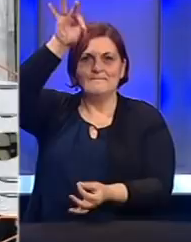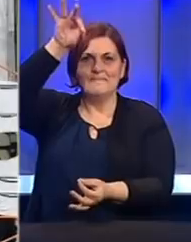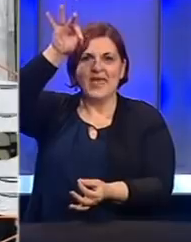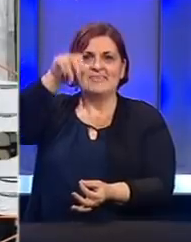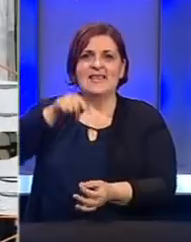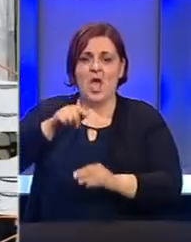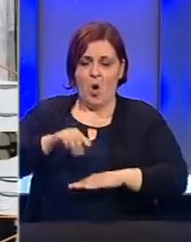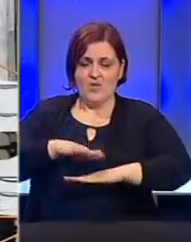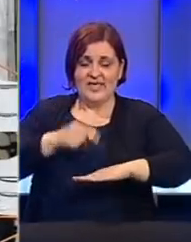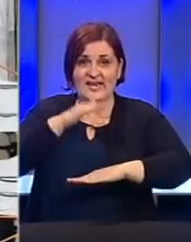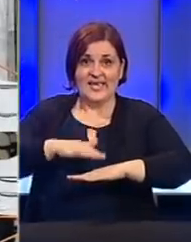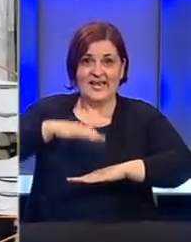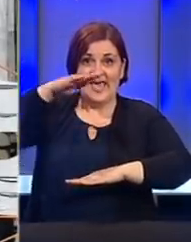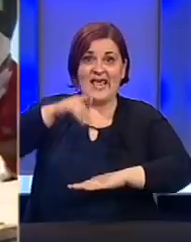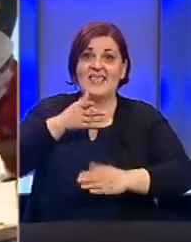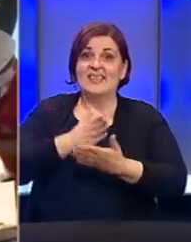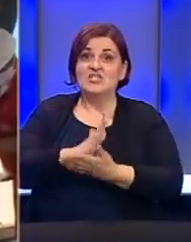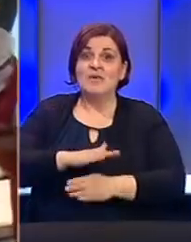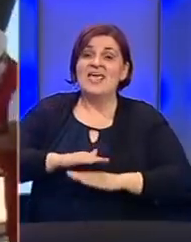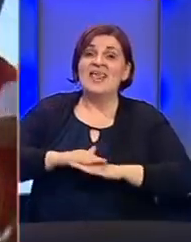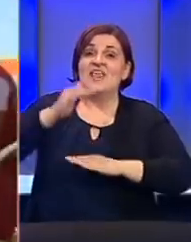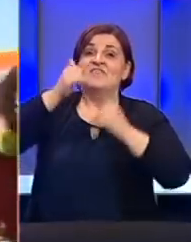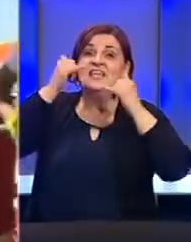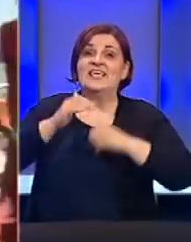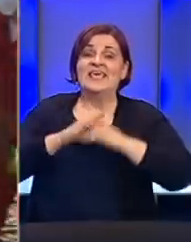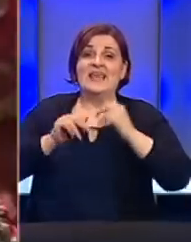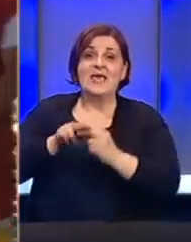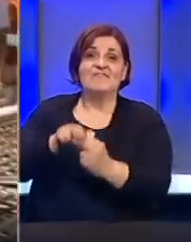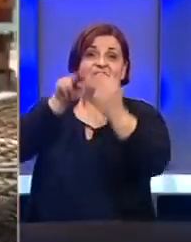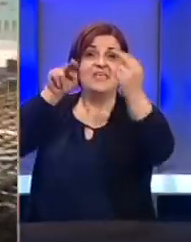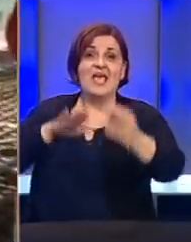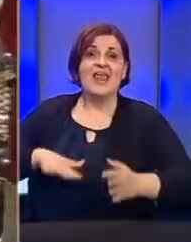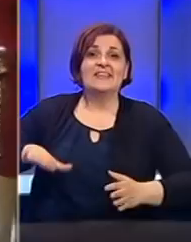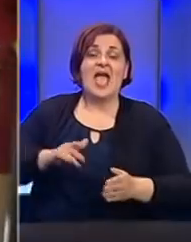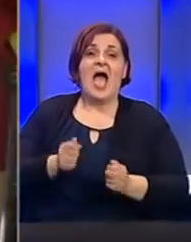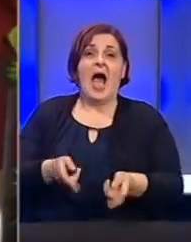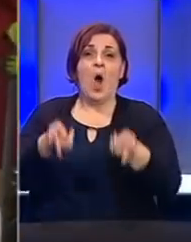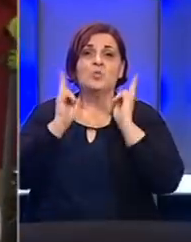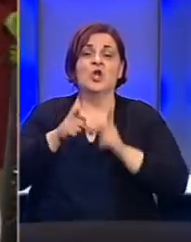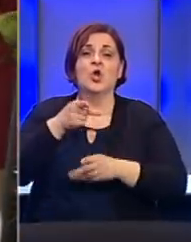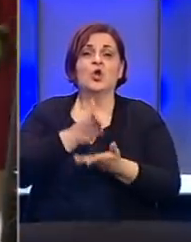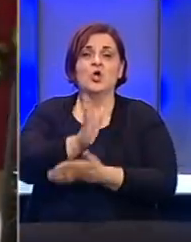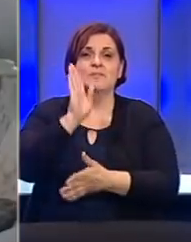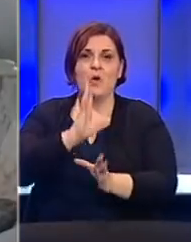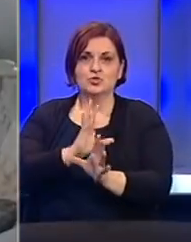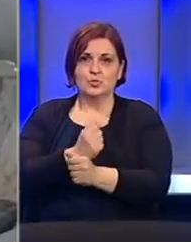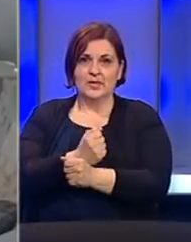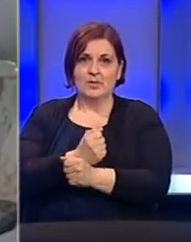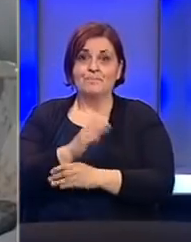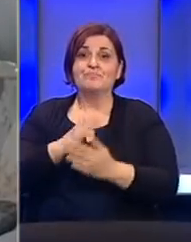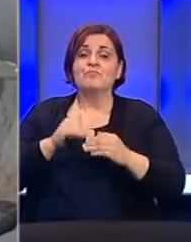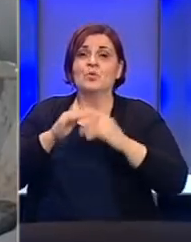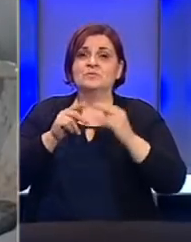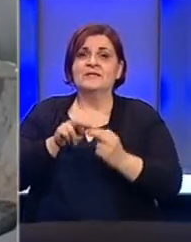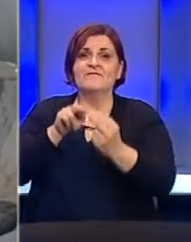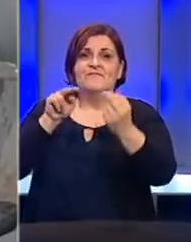i to od razine rijeke te je službeno najviši do sada izgrađeni vijedukt na dionici Autoceste kroz Bosnu i Hercegovinu. U